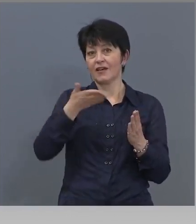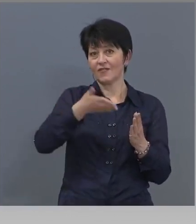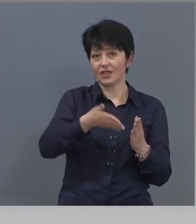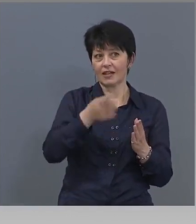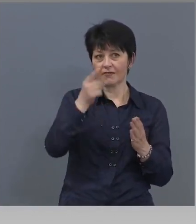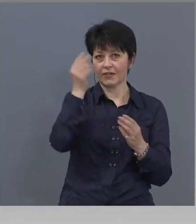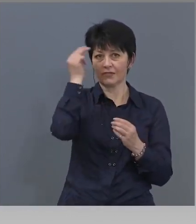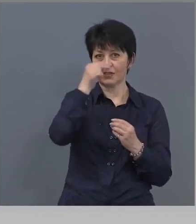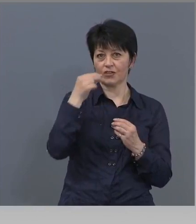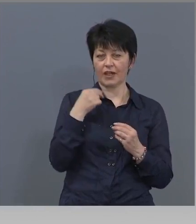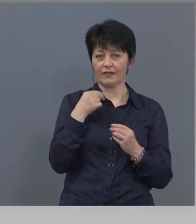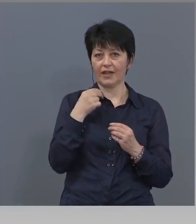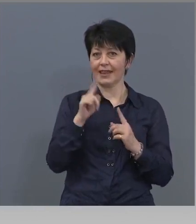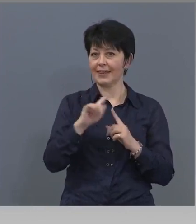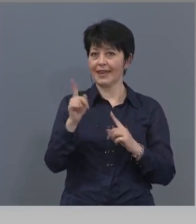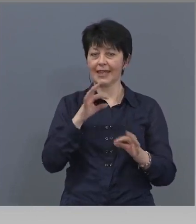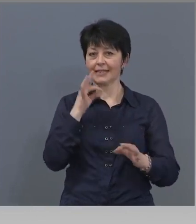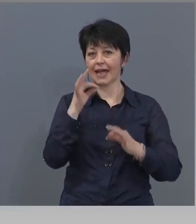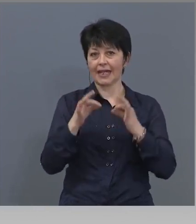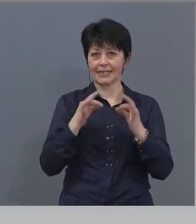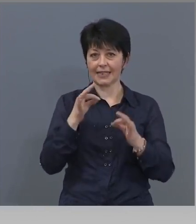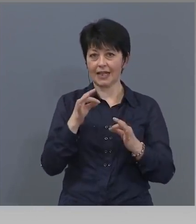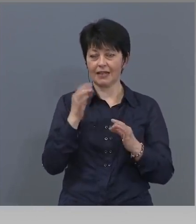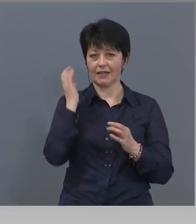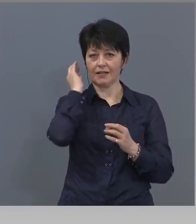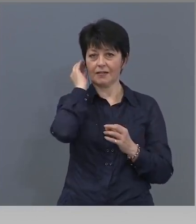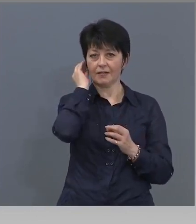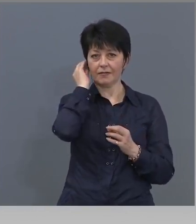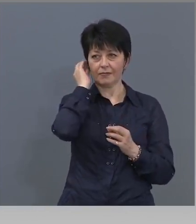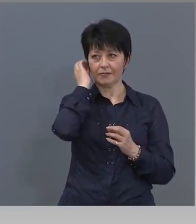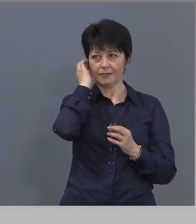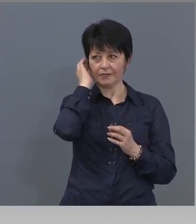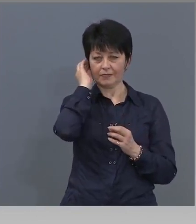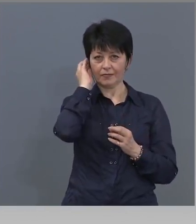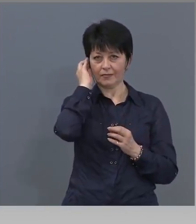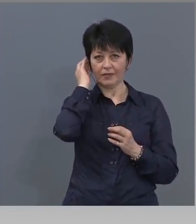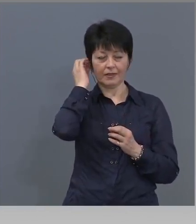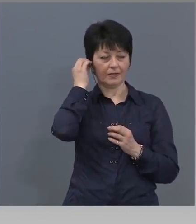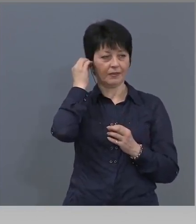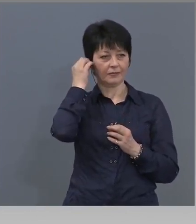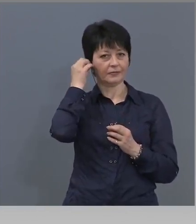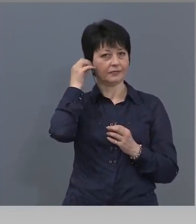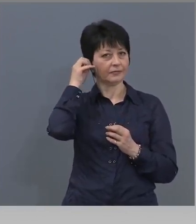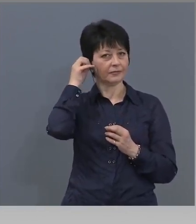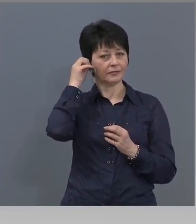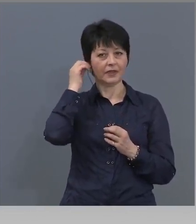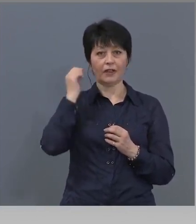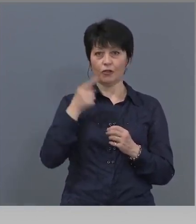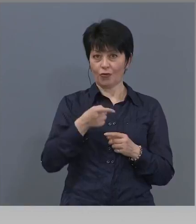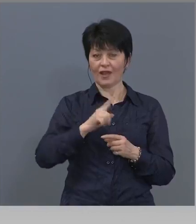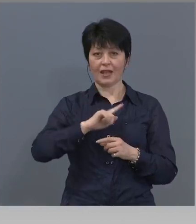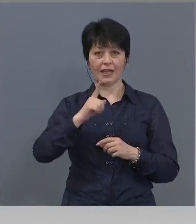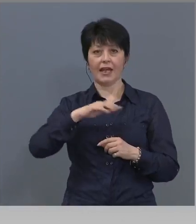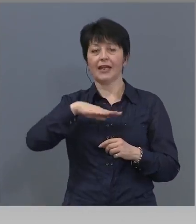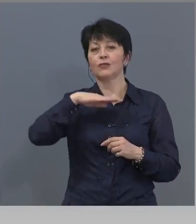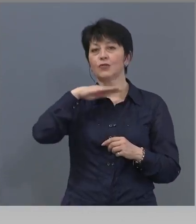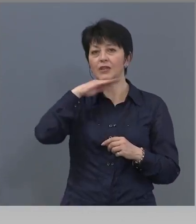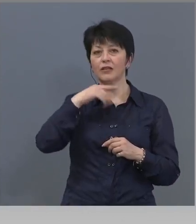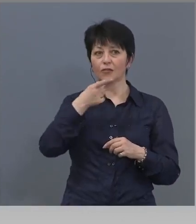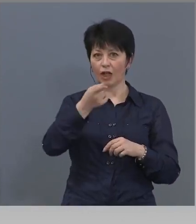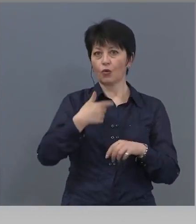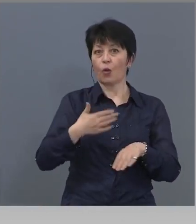се причастиха, не е заразен. А много имаше причастници тогава на Тодорова събута. Това не би ли е достатъчно новърското